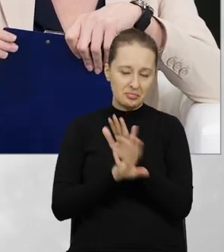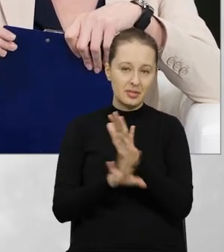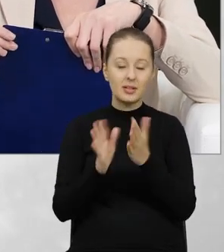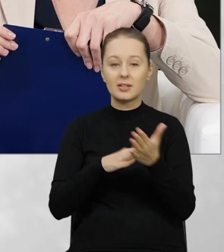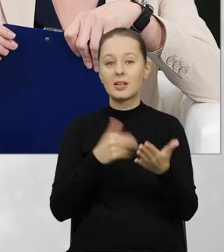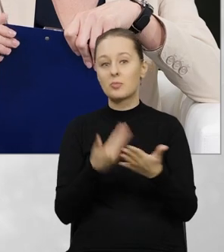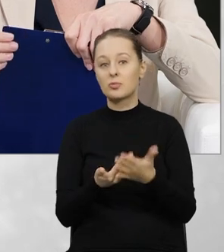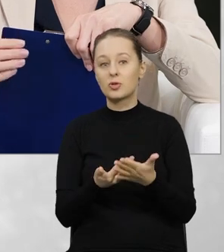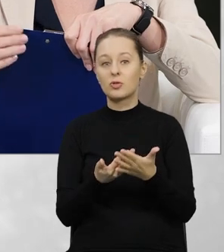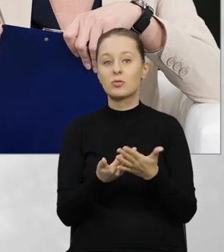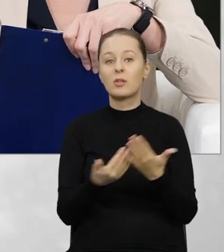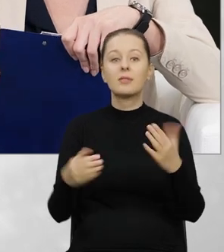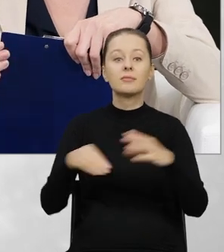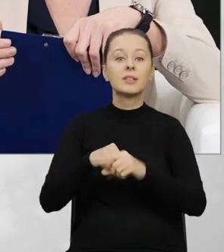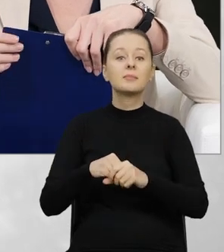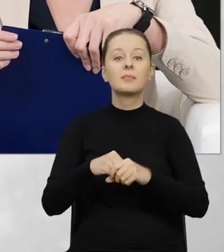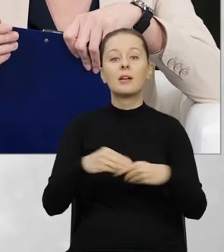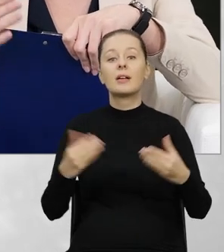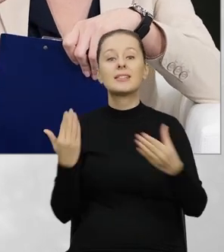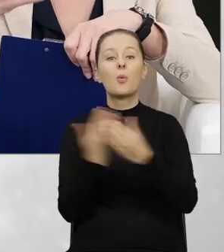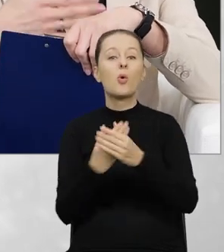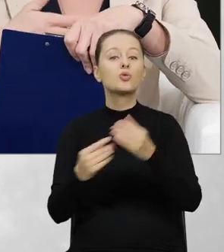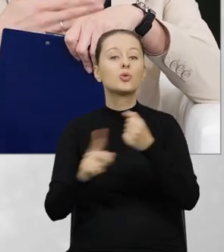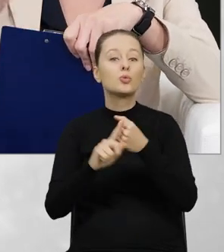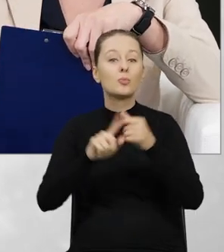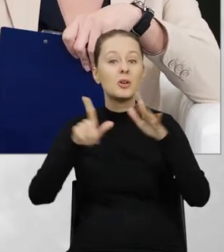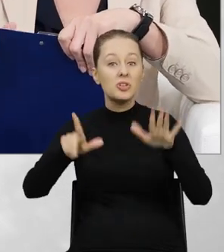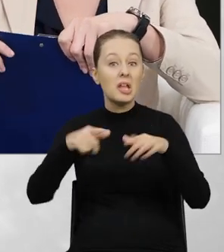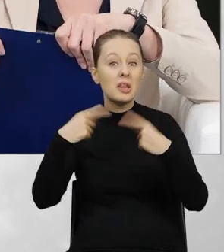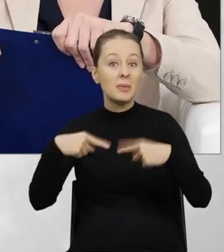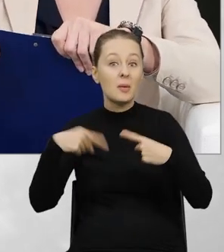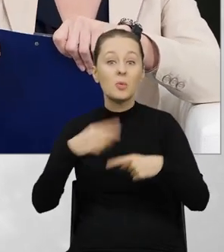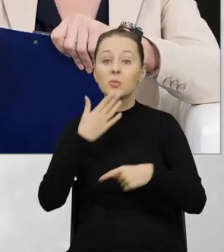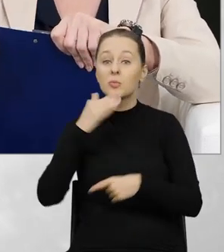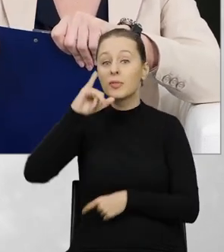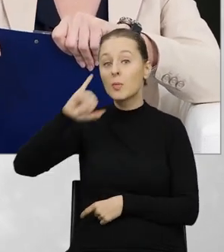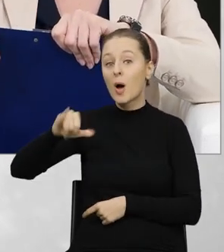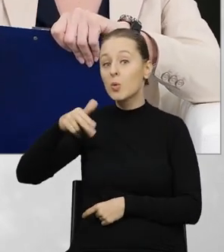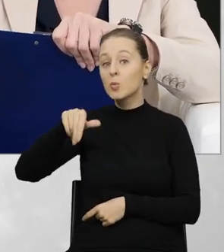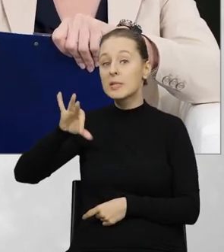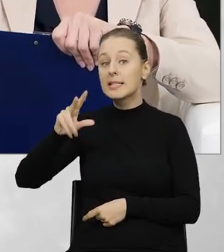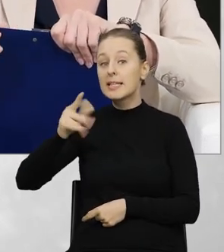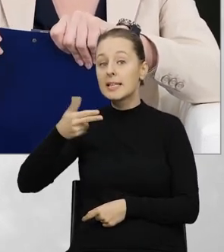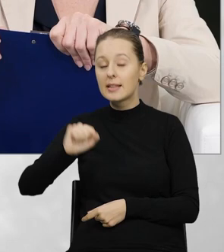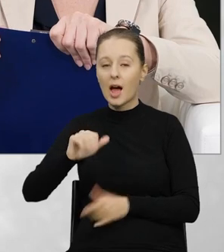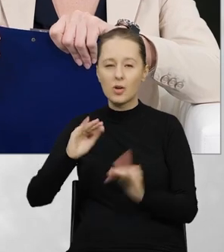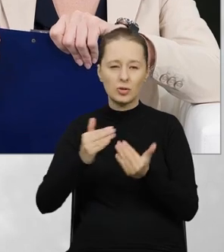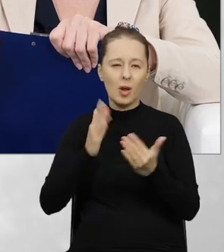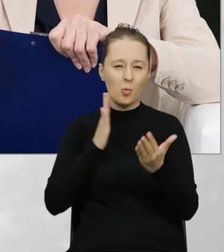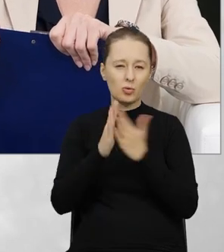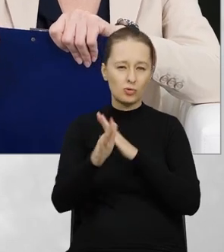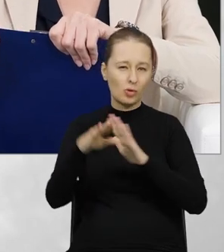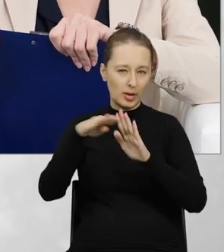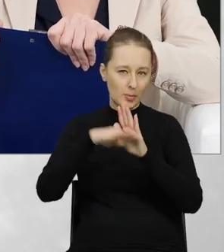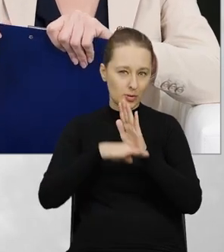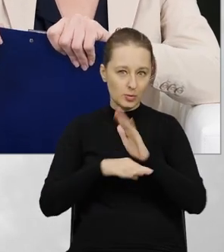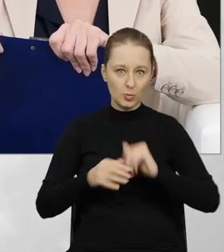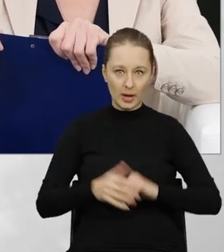nie został do transportu dołączony załącznik siódmy, o którym mówiła Pani Justyna, czyli taka uproszczona procedura.